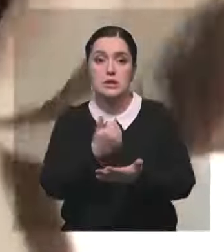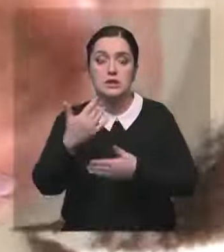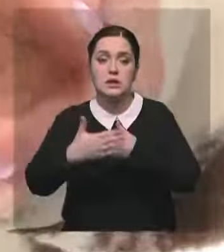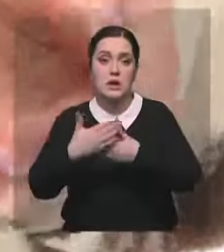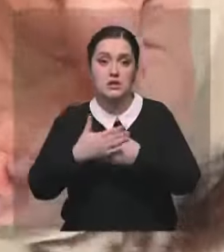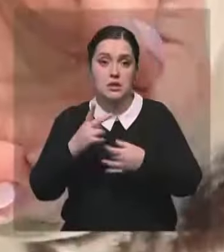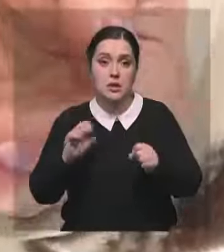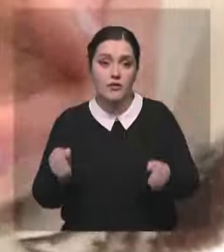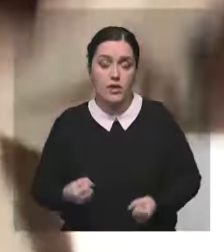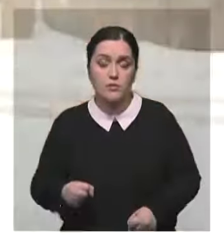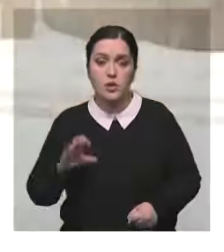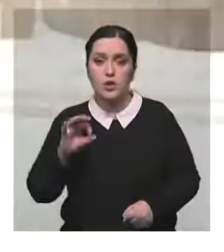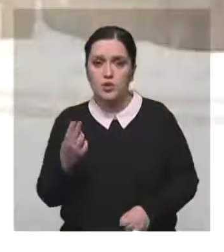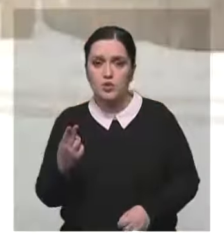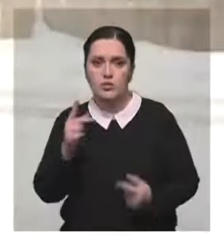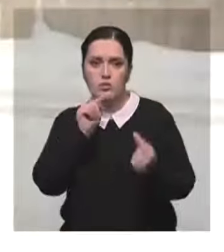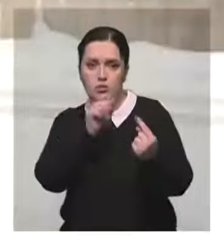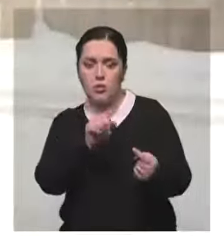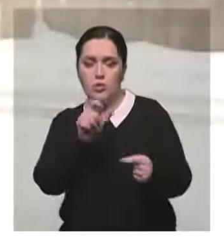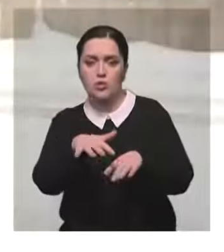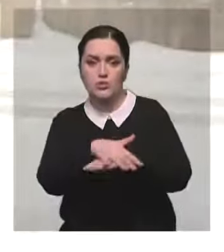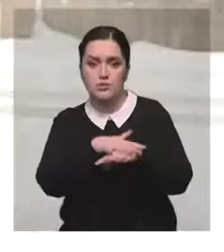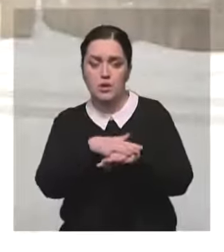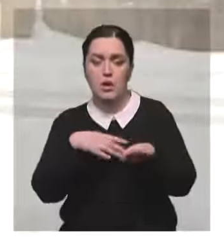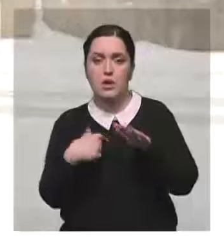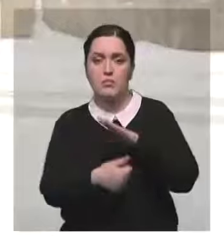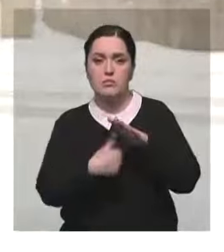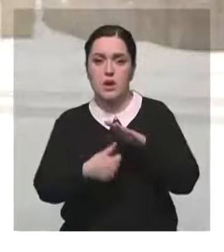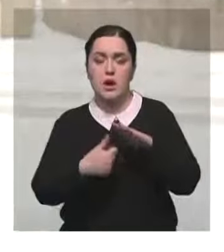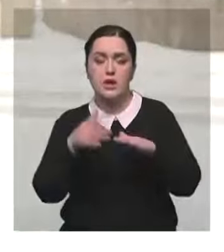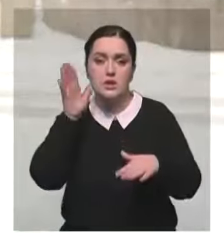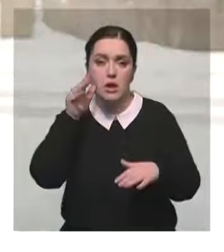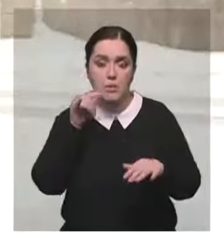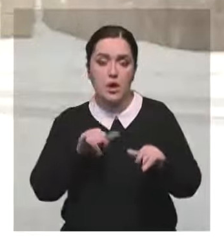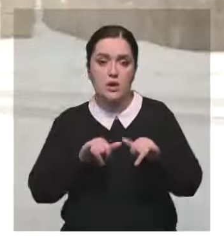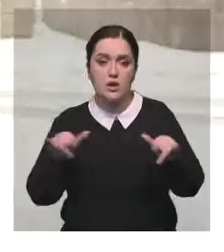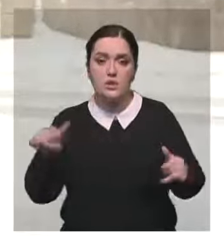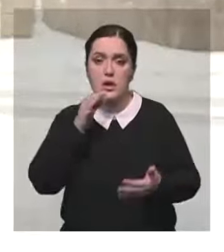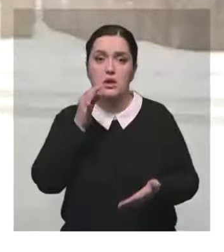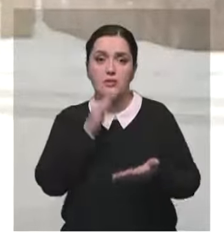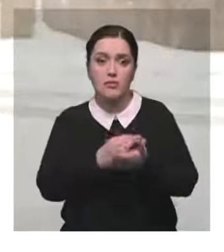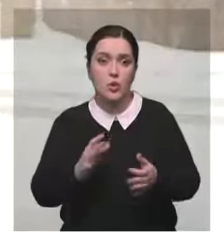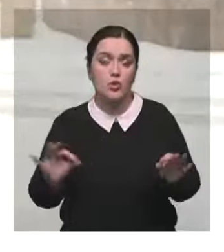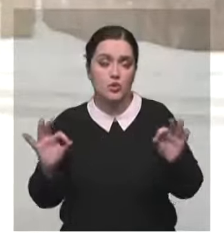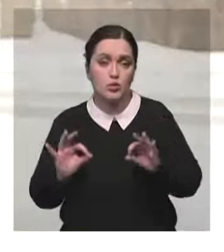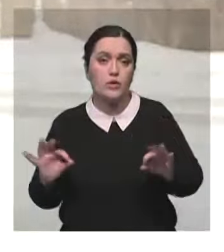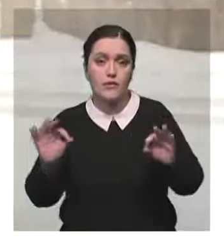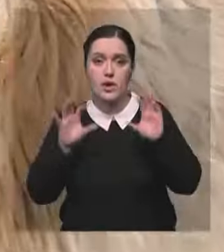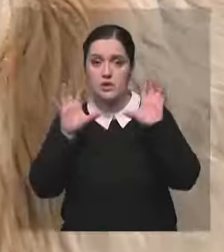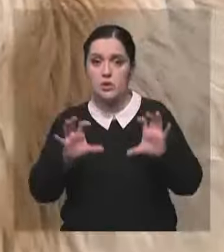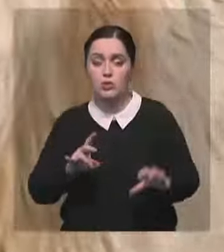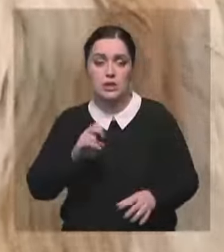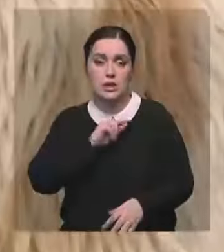Социальная напряженность растет, количество бездомных собак растет, ответственность по-прежнему нулевая, закон не